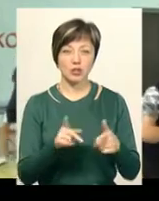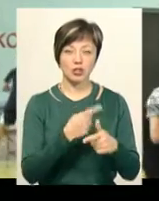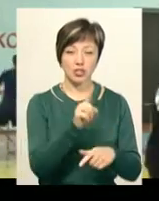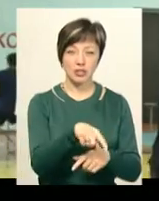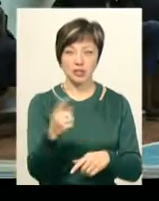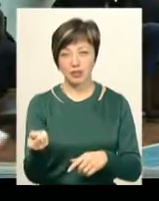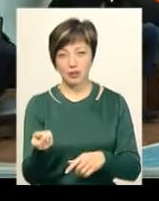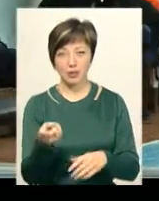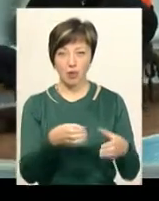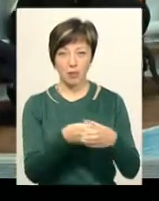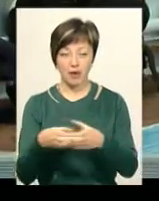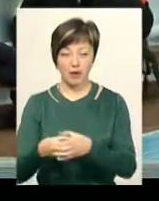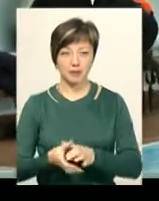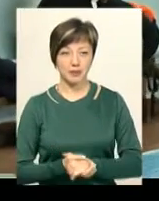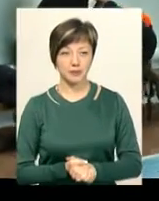-4 команди.